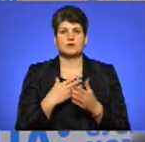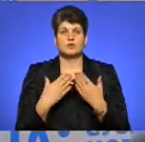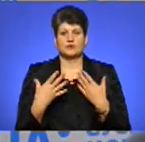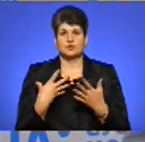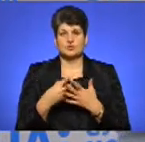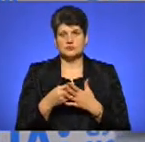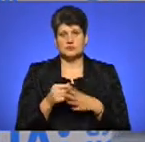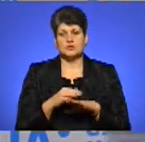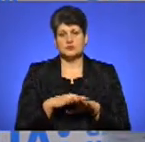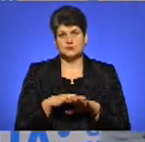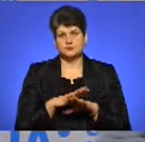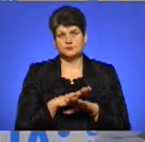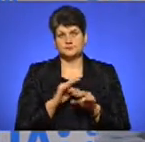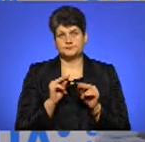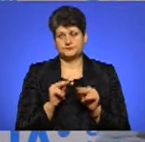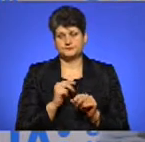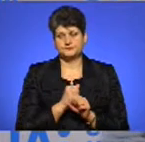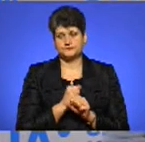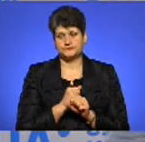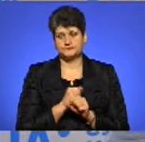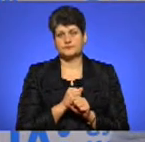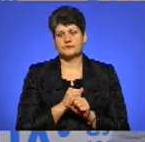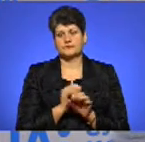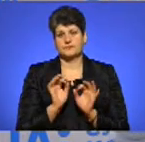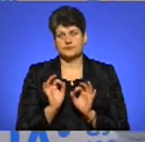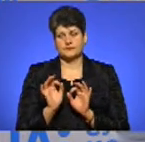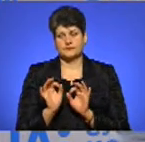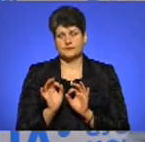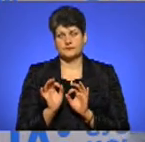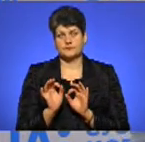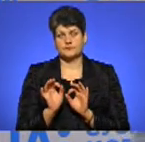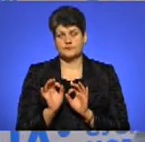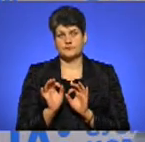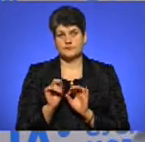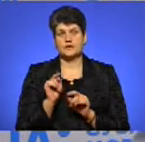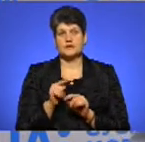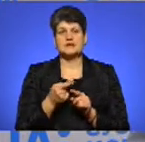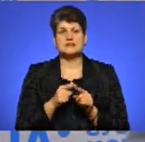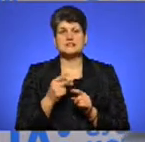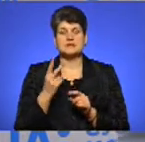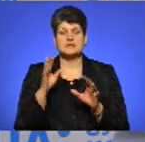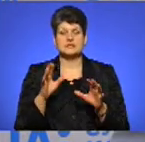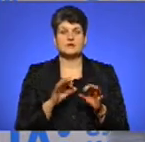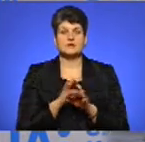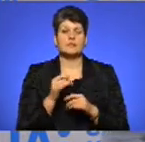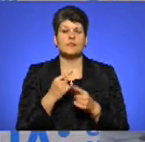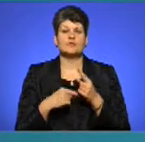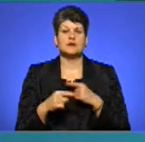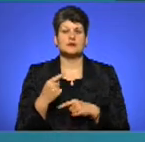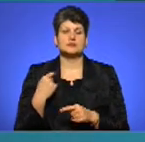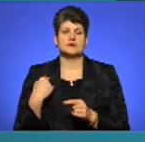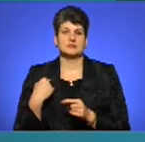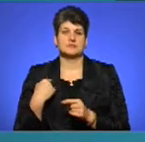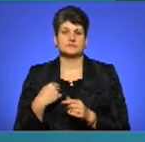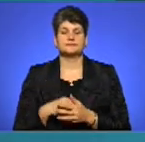дійсно, ну, адекватно, принаймні. Тоді ці два законопроекти повертаються назад в профільний комітет.